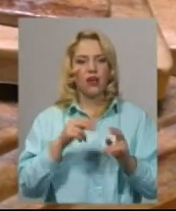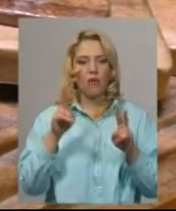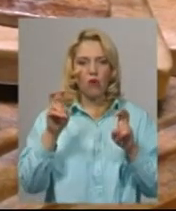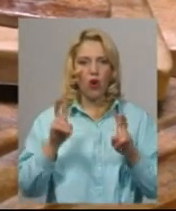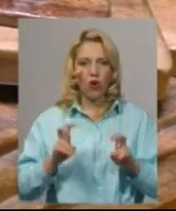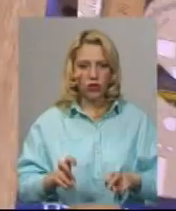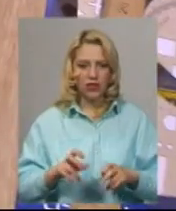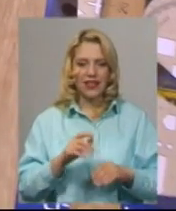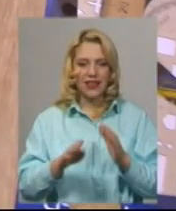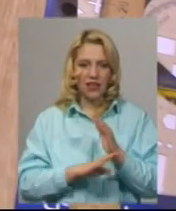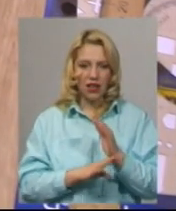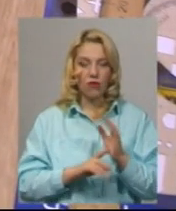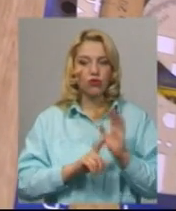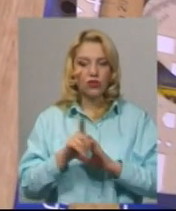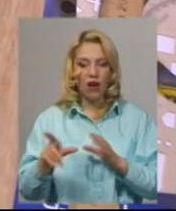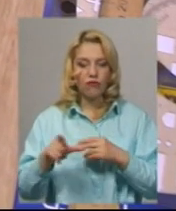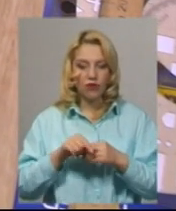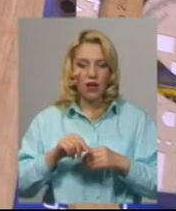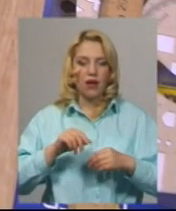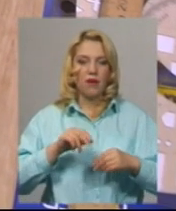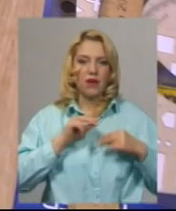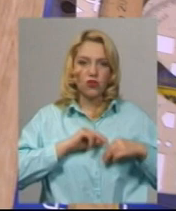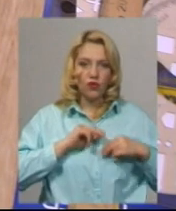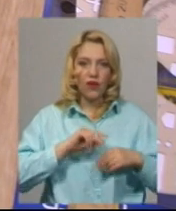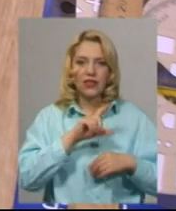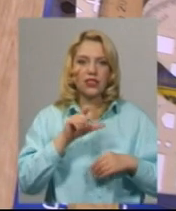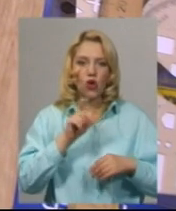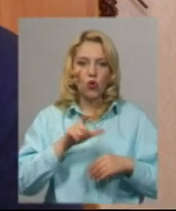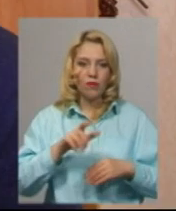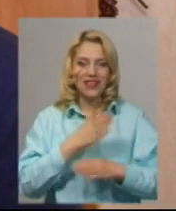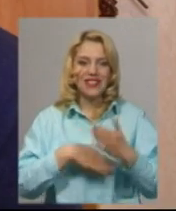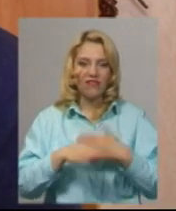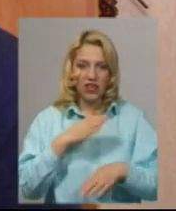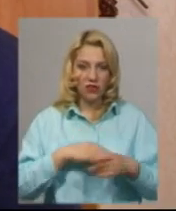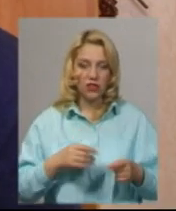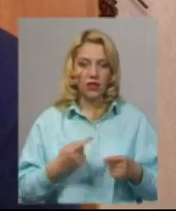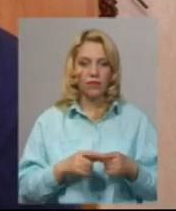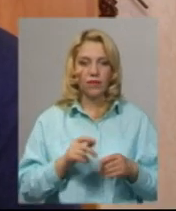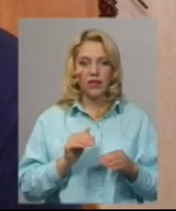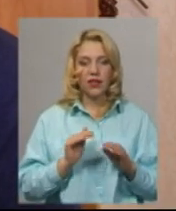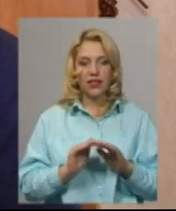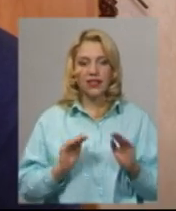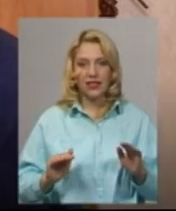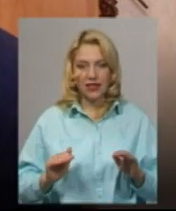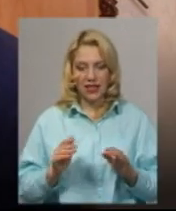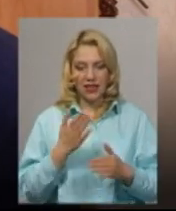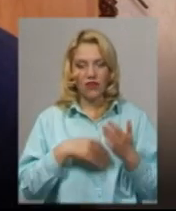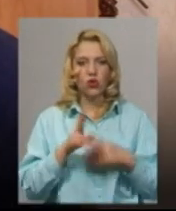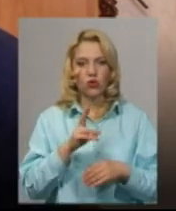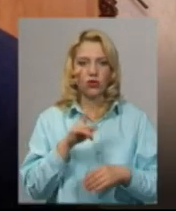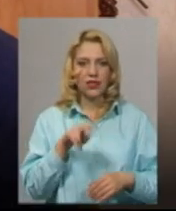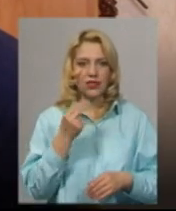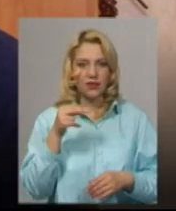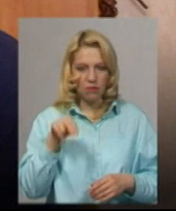інвалідністю, говорить Анатолій Козак. Мрію відкрити реабілітаційний центр, додає чоловік. Дітьми інвалідними ТДЦП хворими